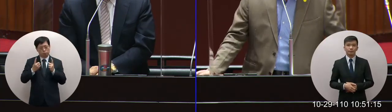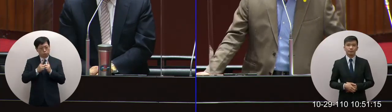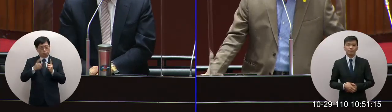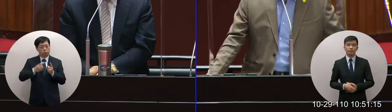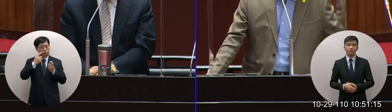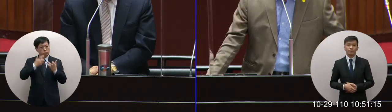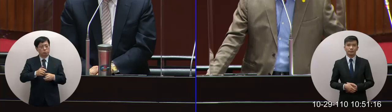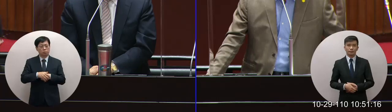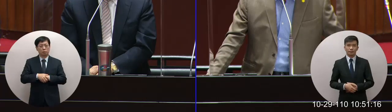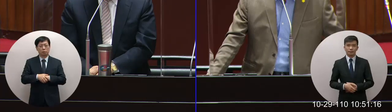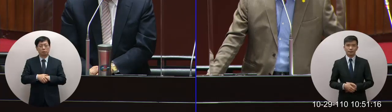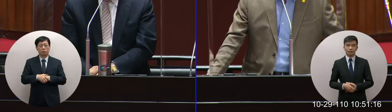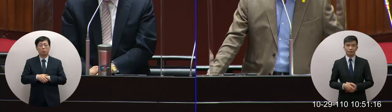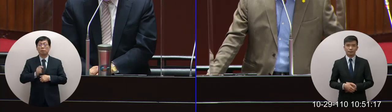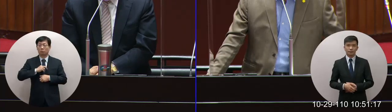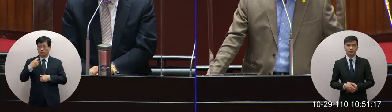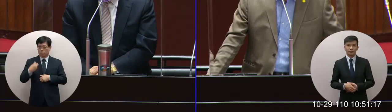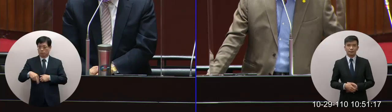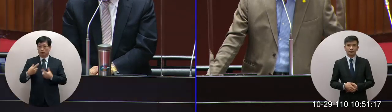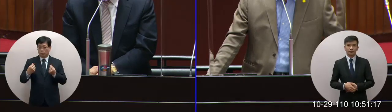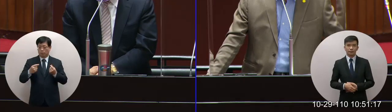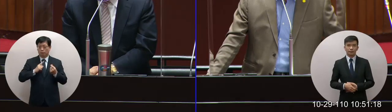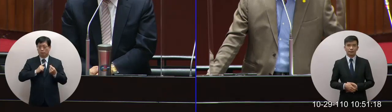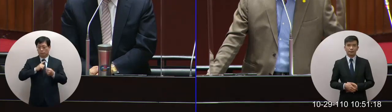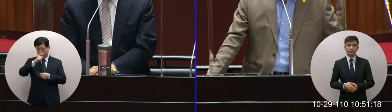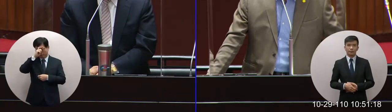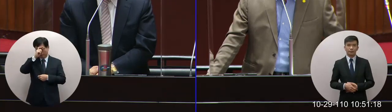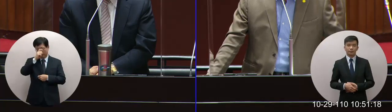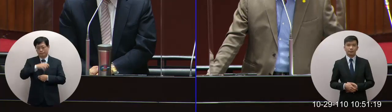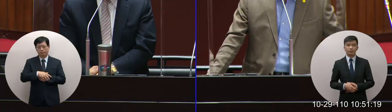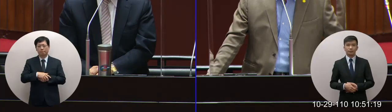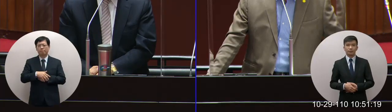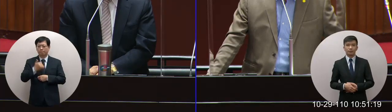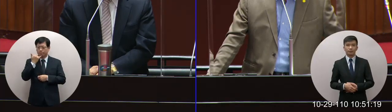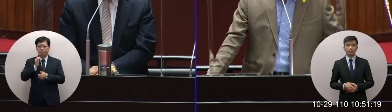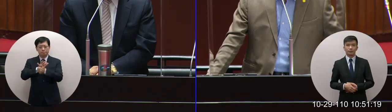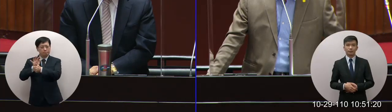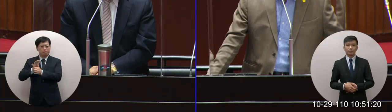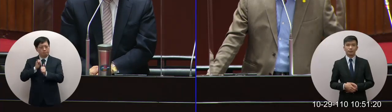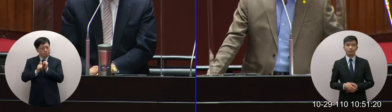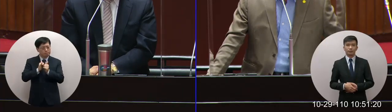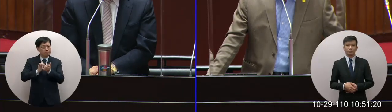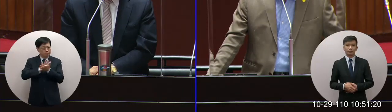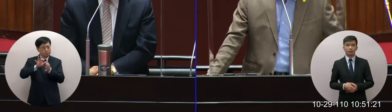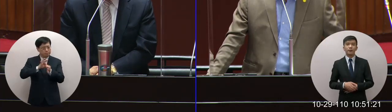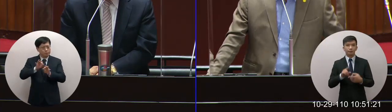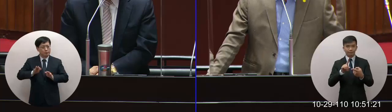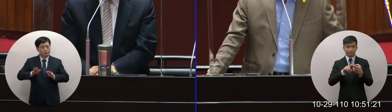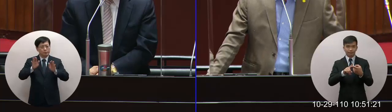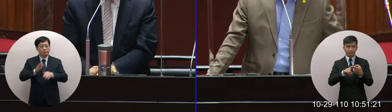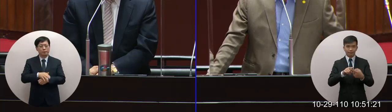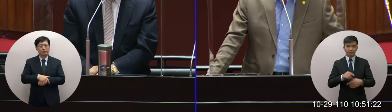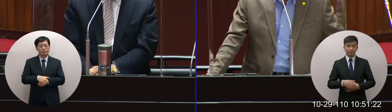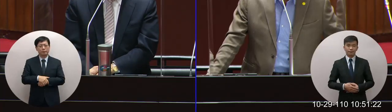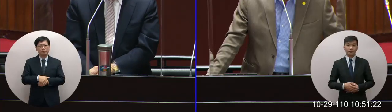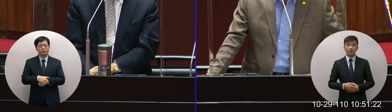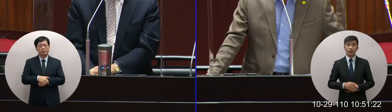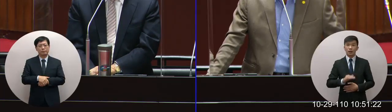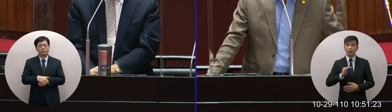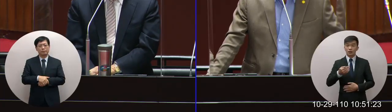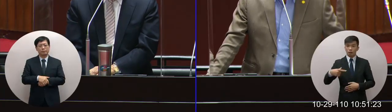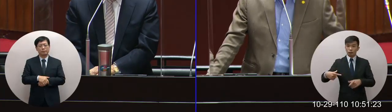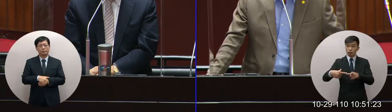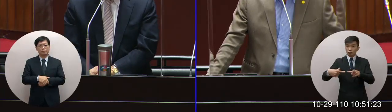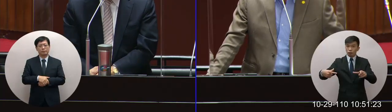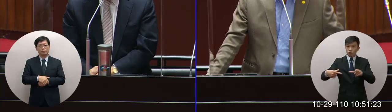心我們也希望這個多有利益民眾的發展對那這這二十公頃